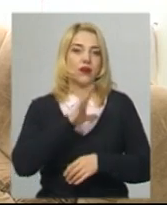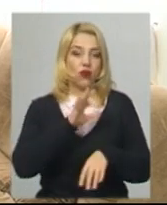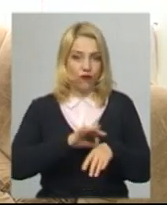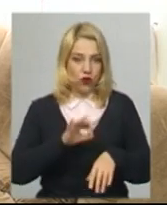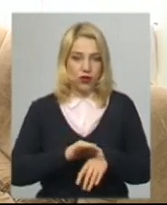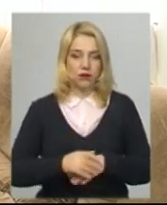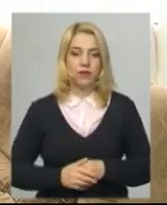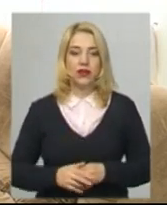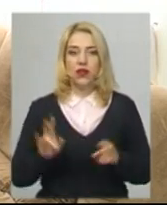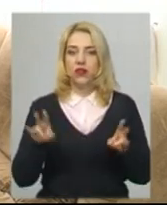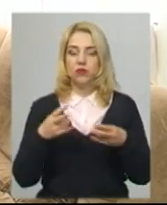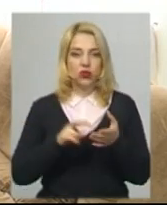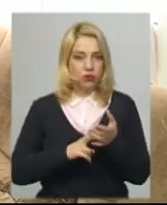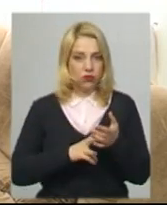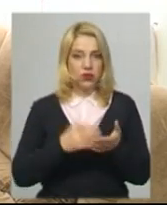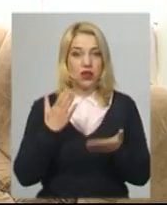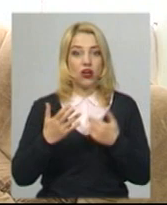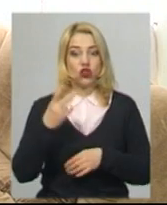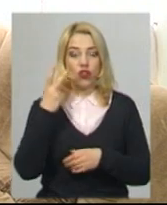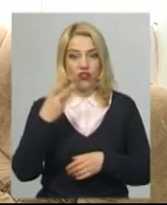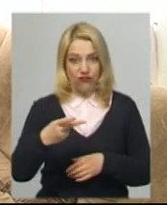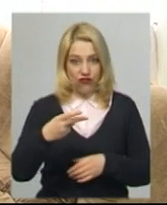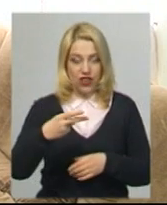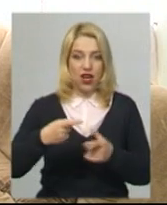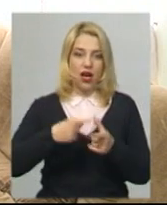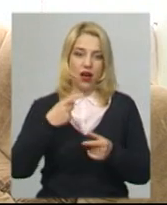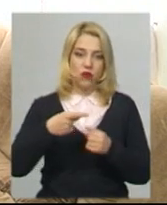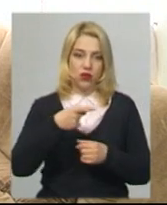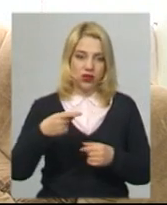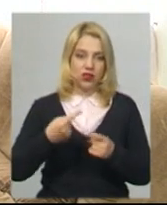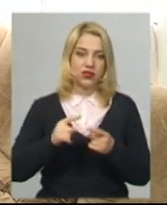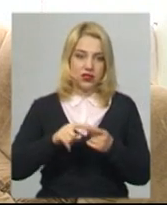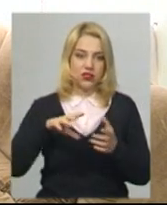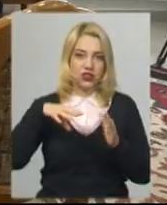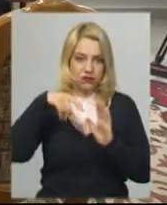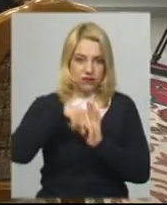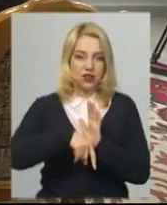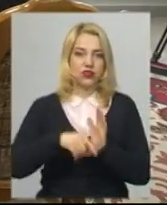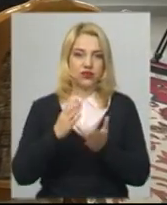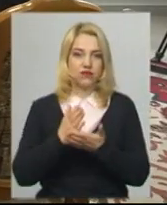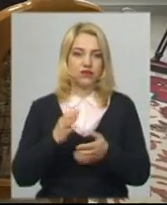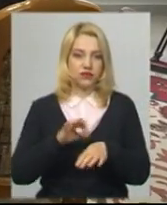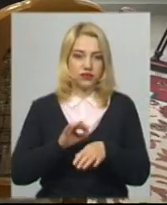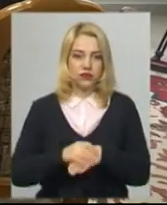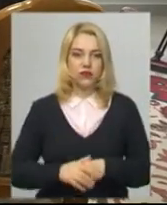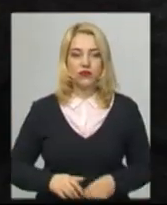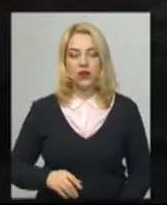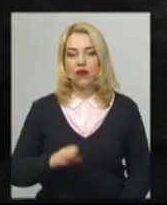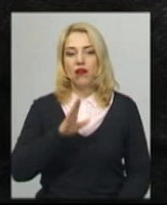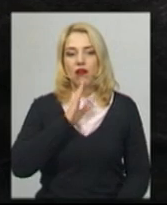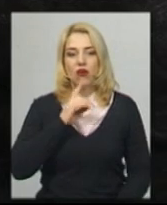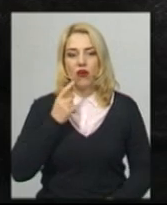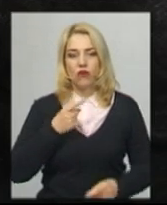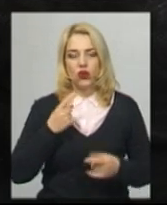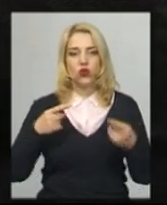Якщо є дві або одна, то результат вже трактує лікар тоді і повідомляє людину, відповідно. Світлана Оленкевич додає точність